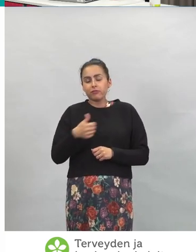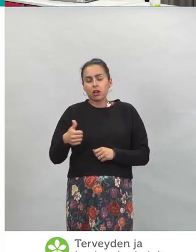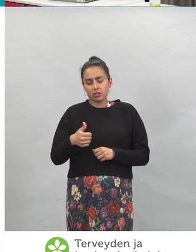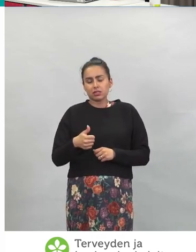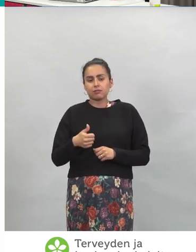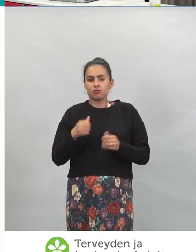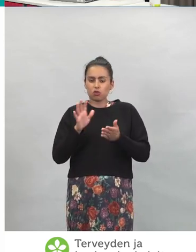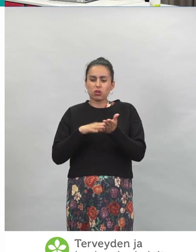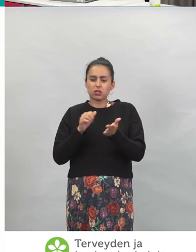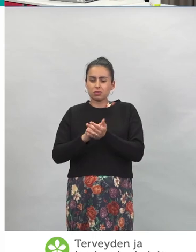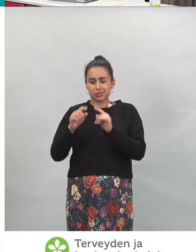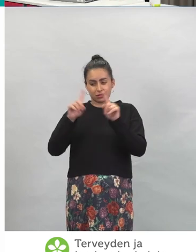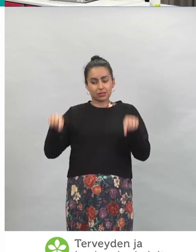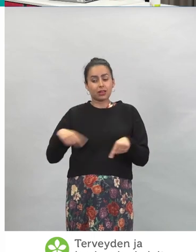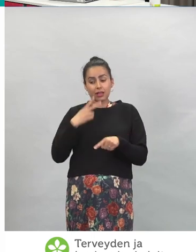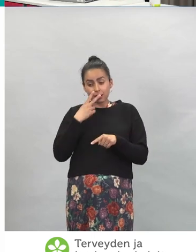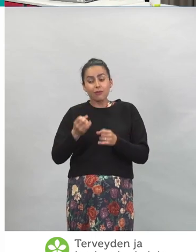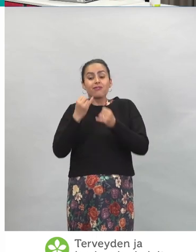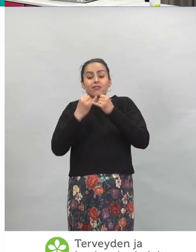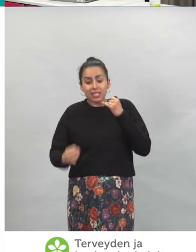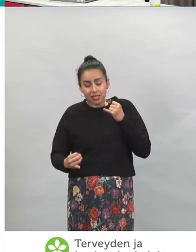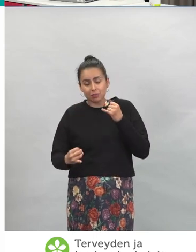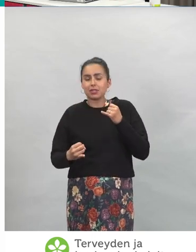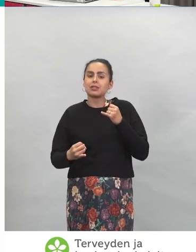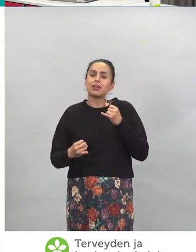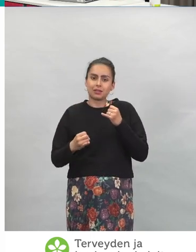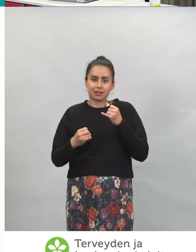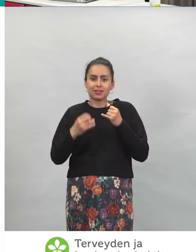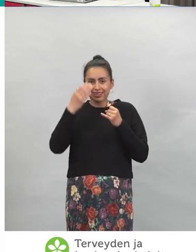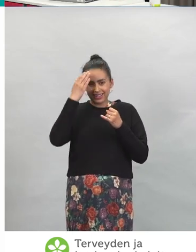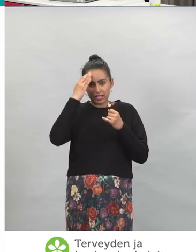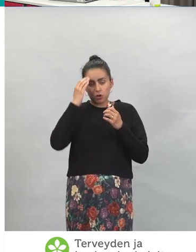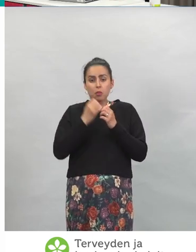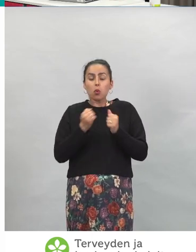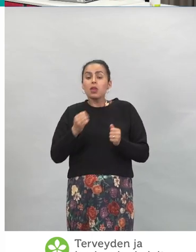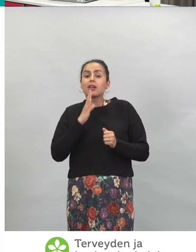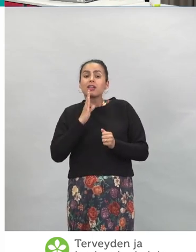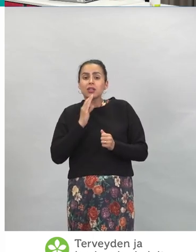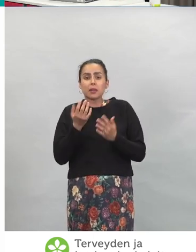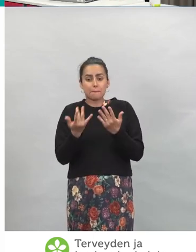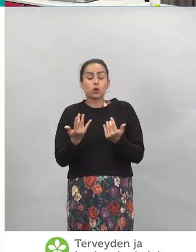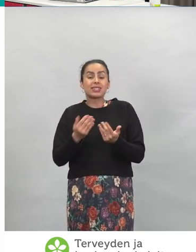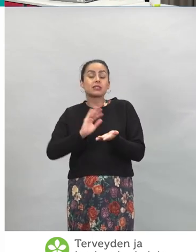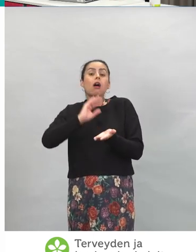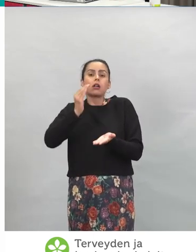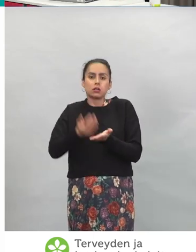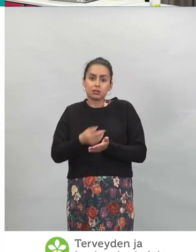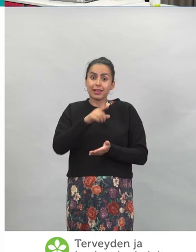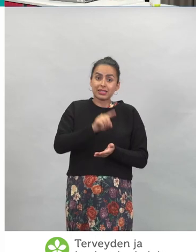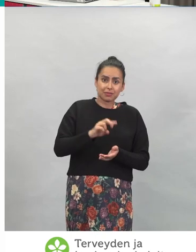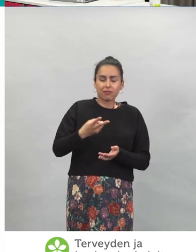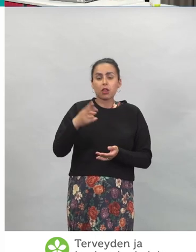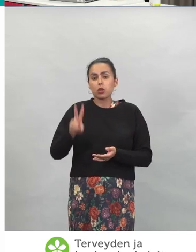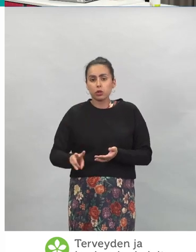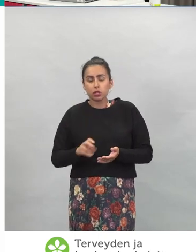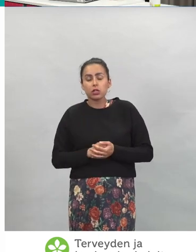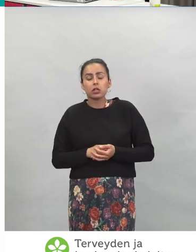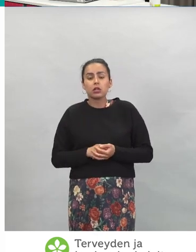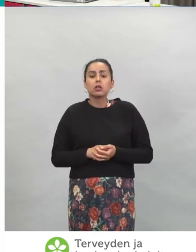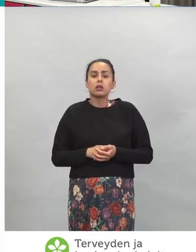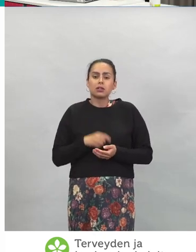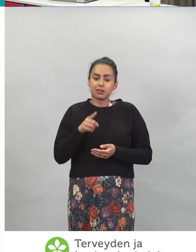viimeisen rokotteen tiedot. Mutta siinä kuitenkin kerrotaan monennestako annoksesta on kyse. Ja tämä